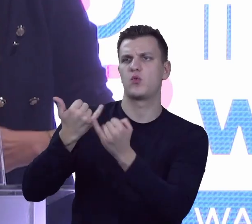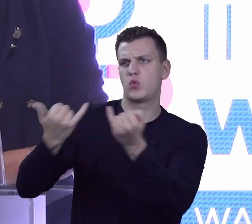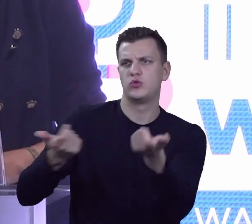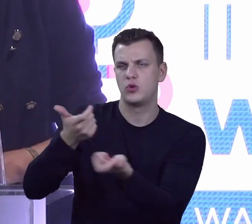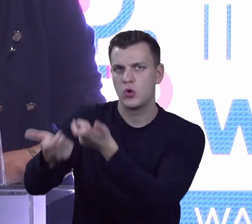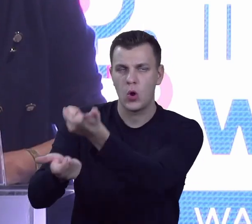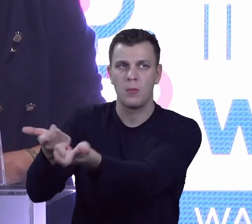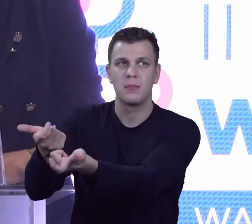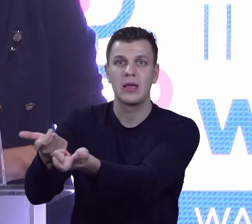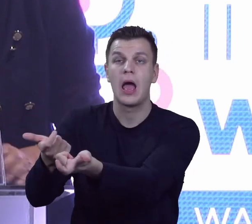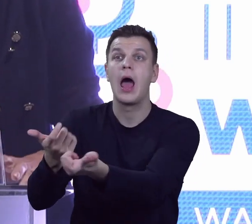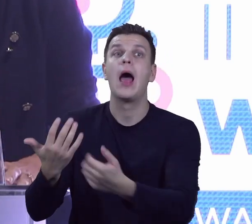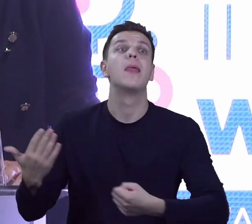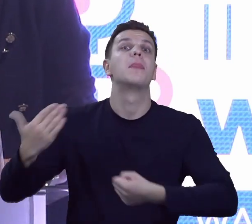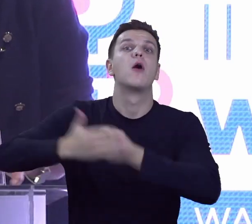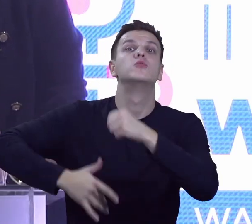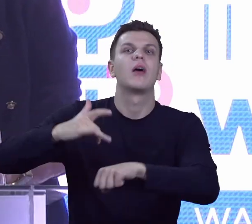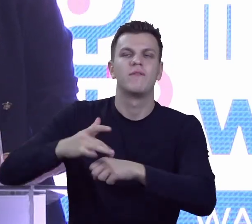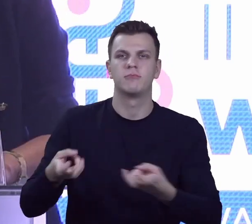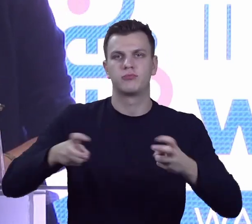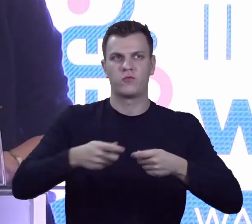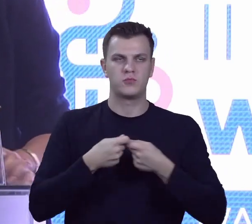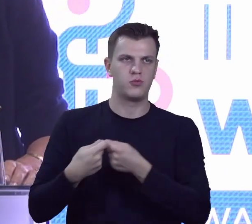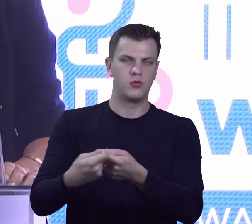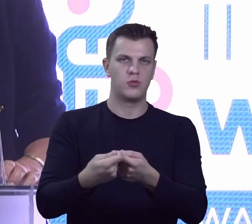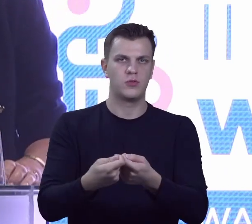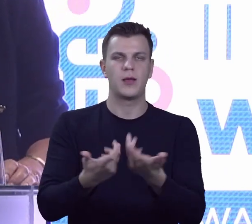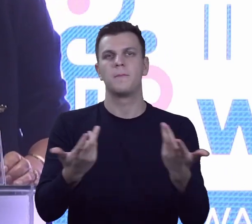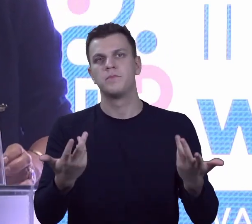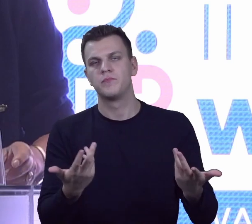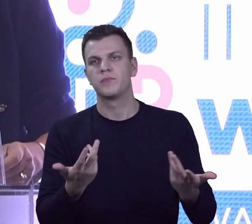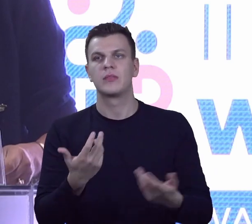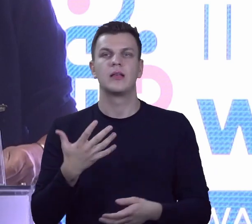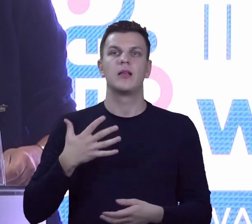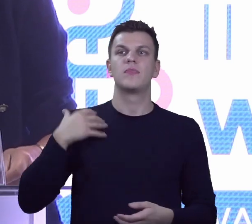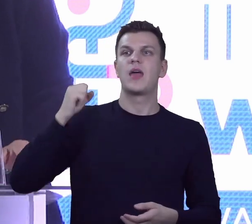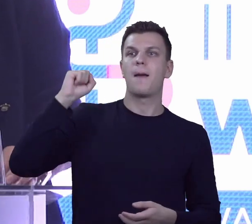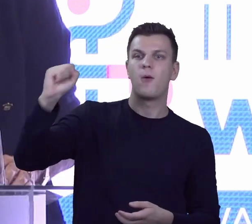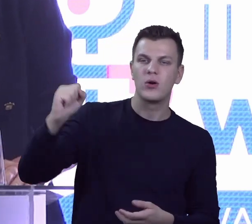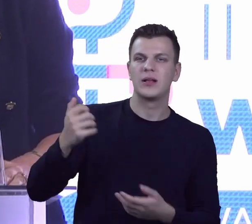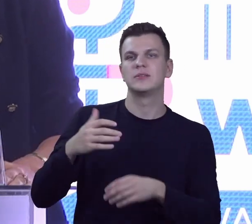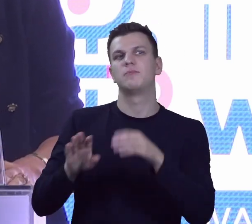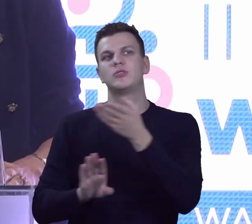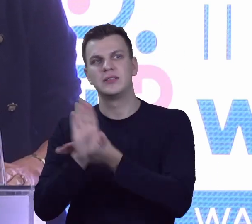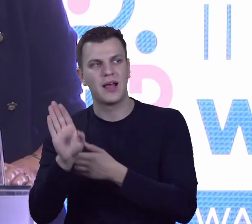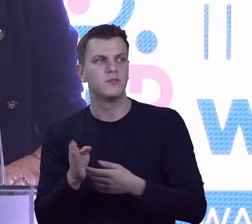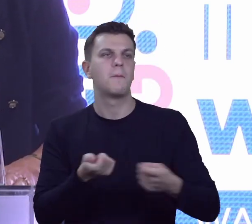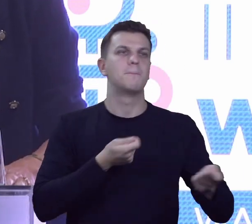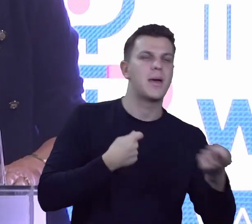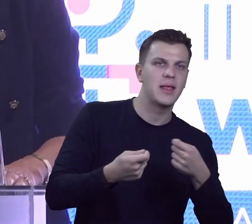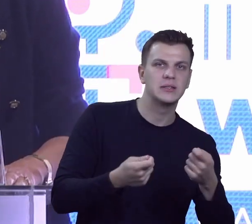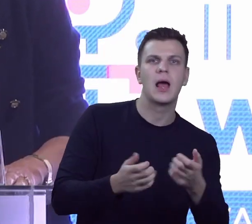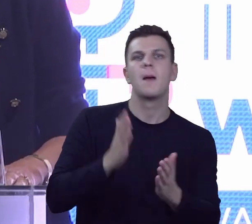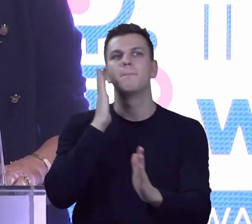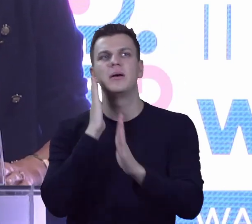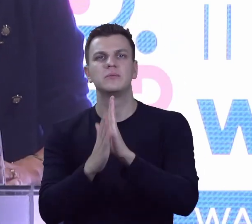wytwarzają wspólnotę? Rola przywództwa lokalnego między demokracją przedstawicielską, menedżerską, a bezpośrednią to